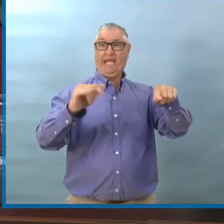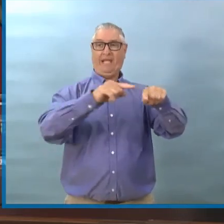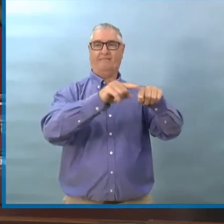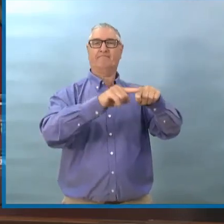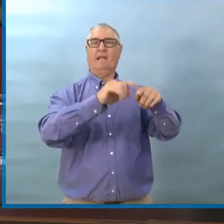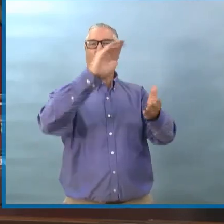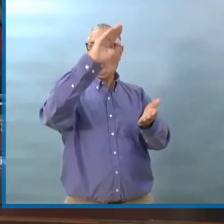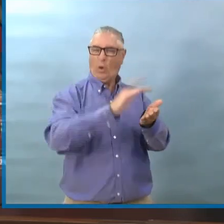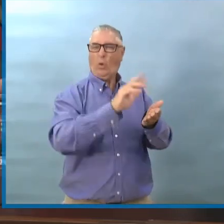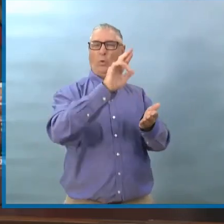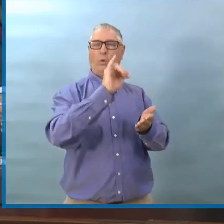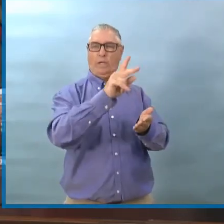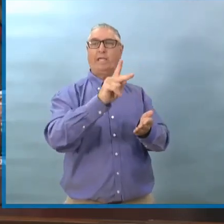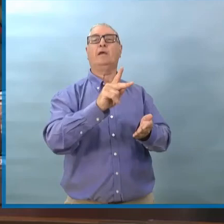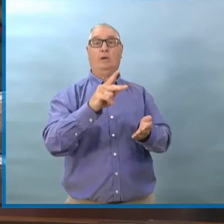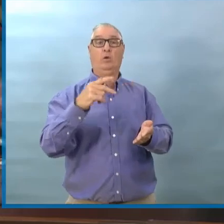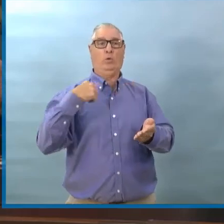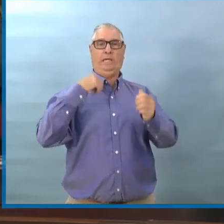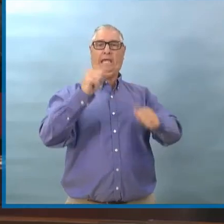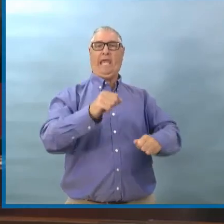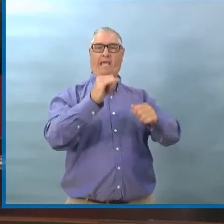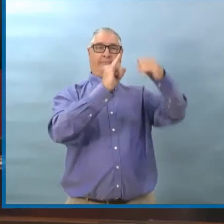pour inclure la totalité de Thunder Bay.